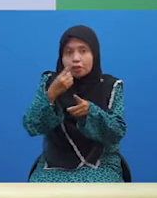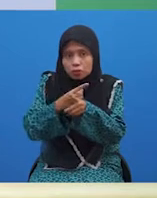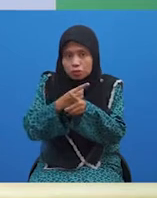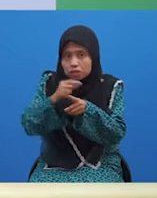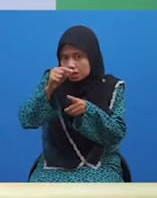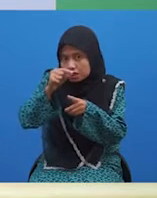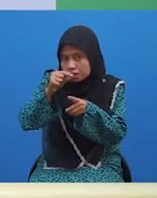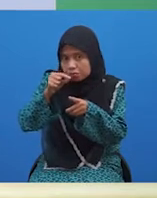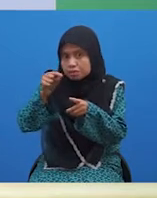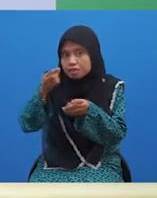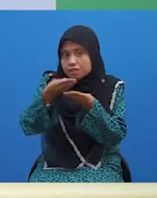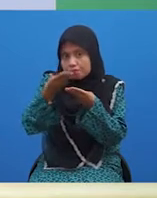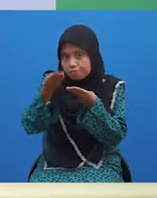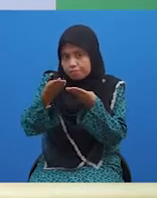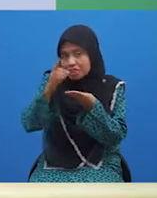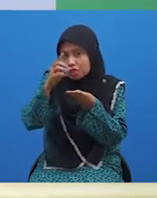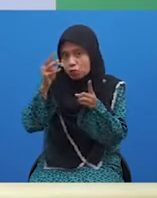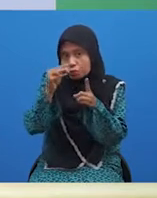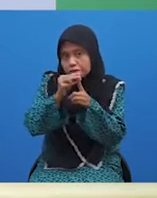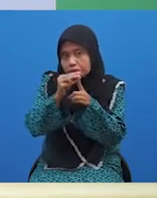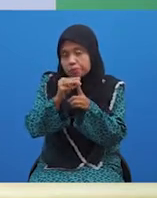diberikan satu markah.